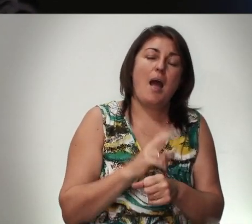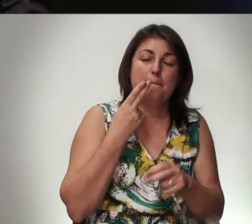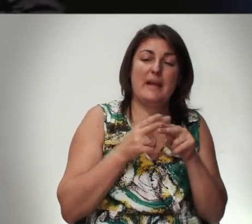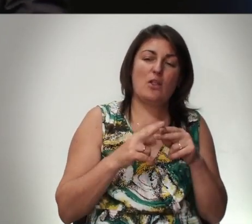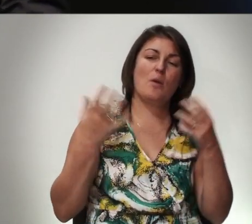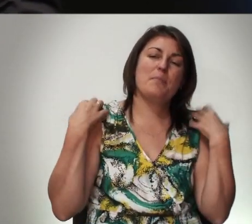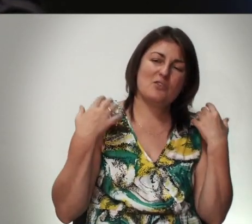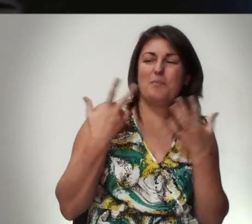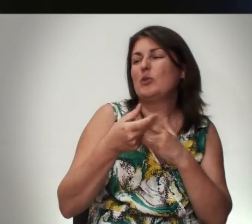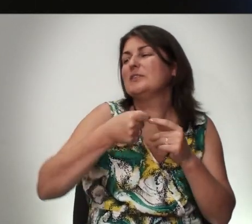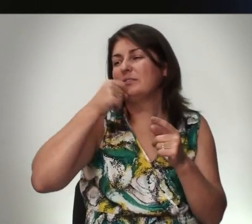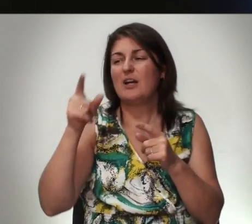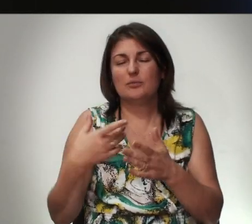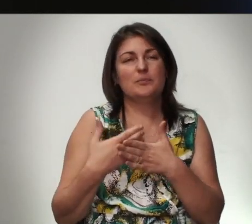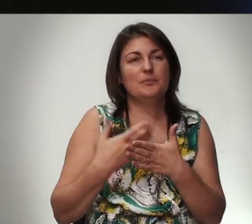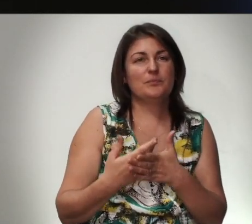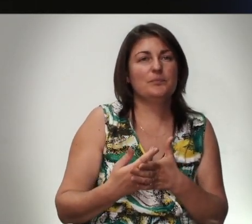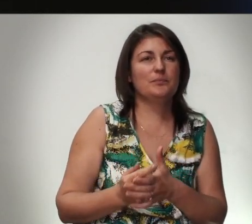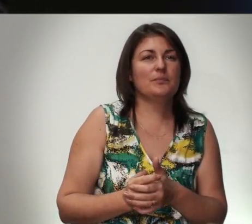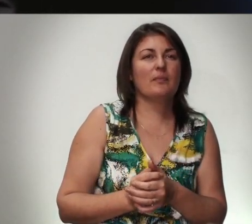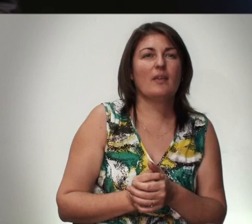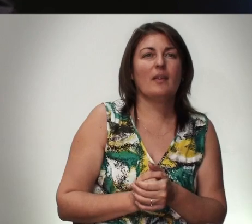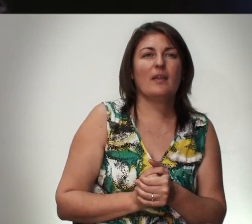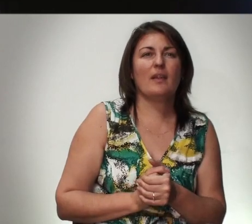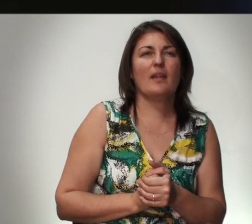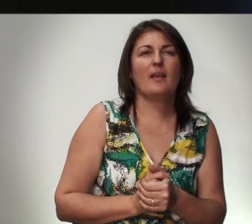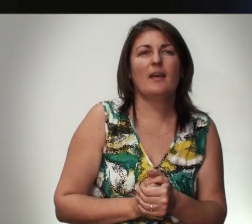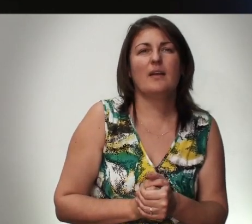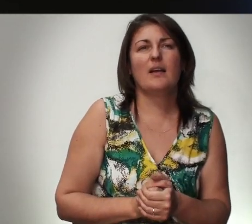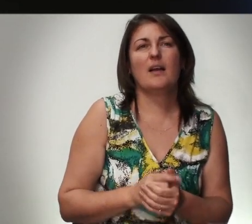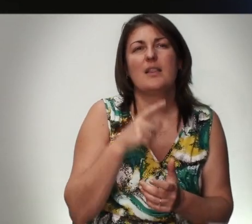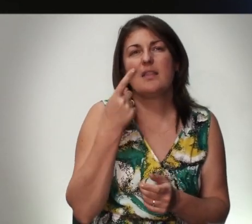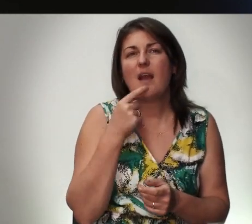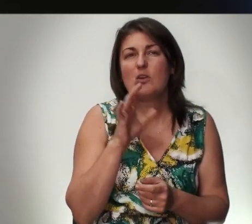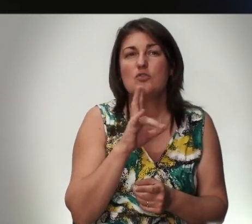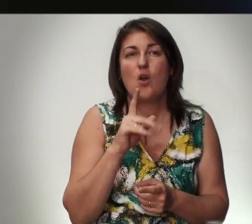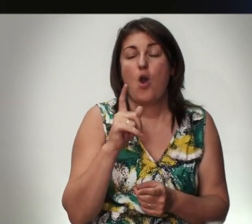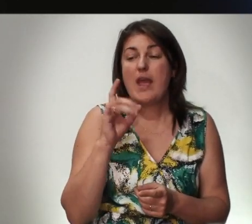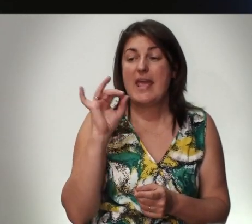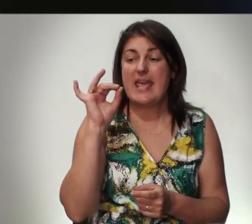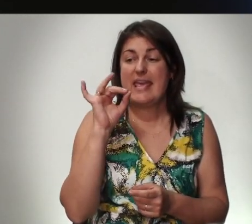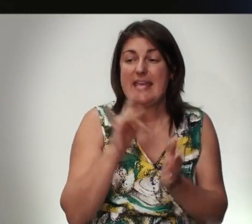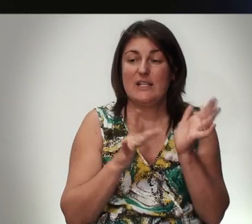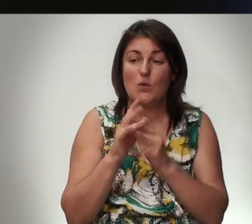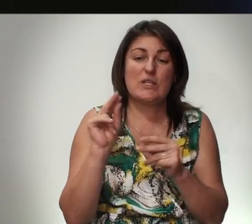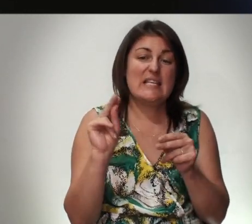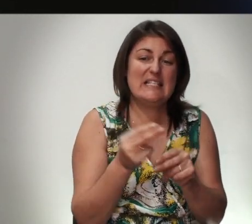Начальник Или Скажем Старший Негодуя Что Иисус Исцелил В Субботу